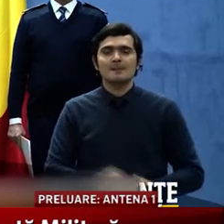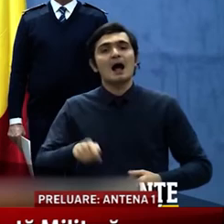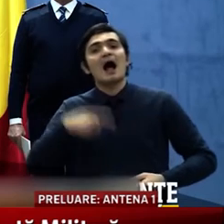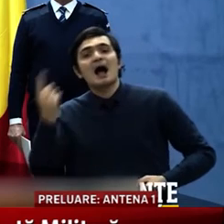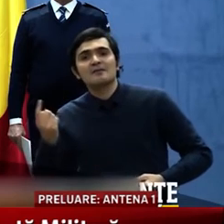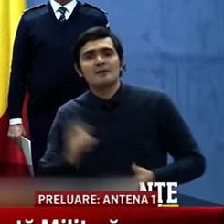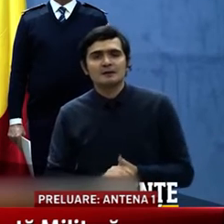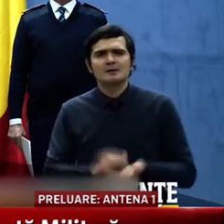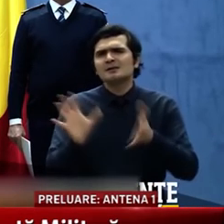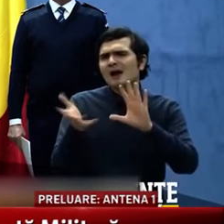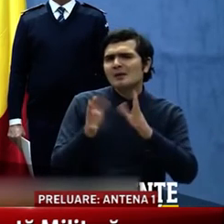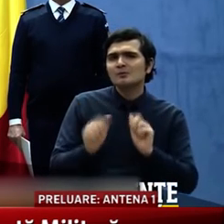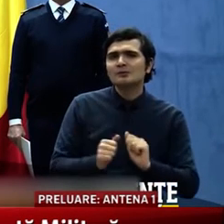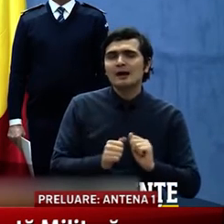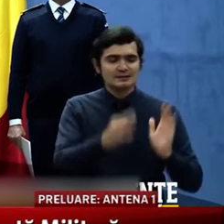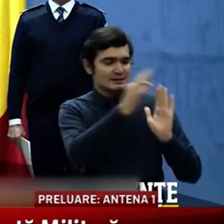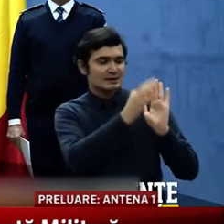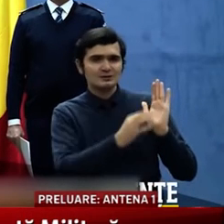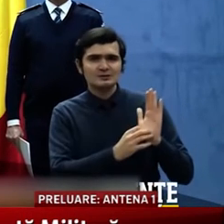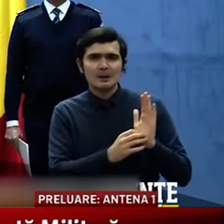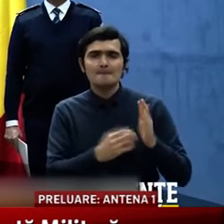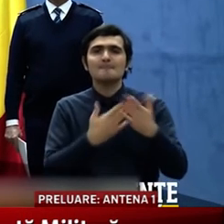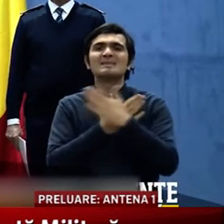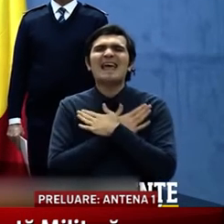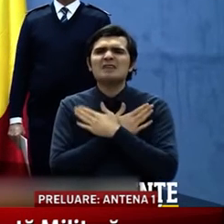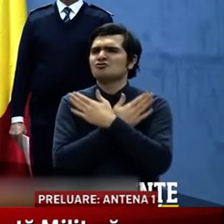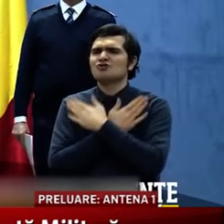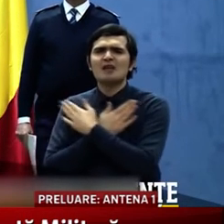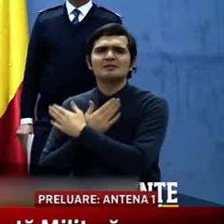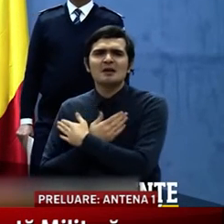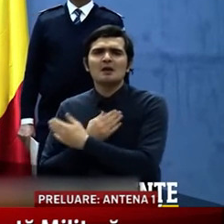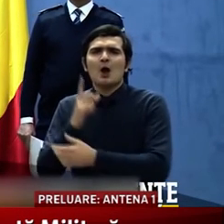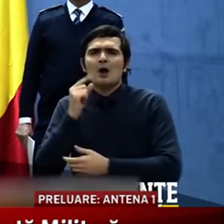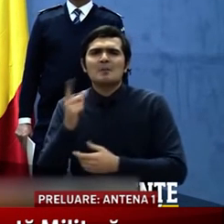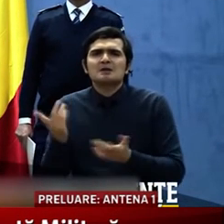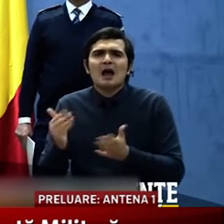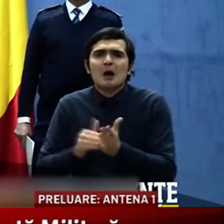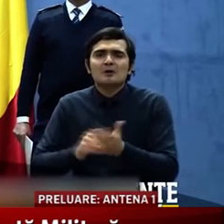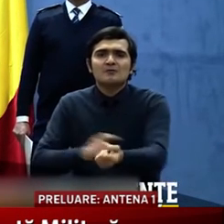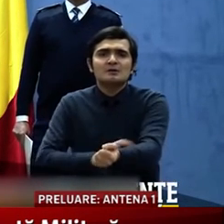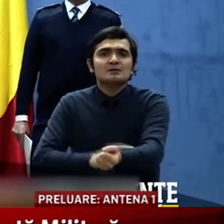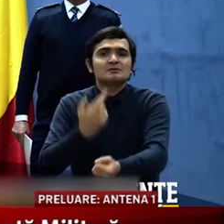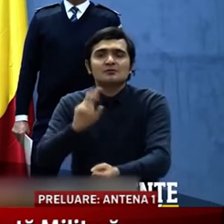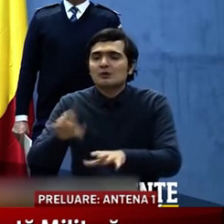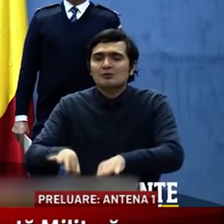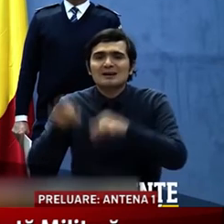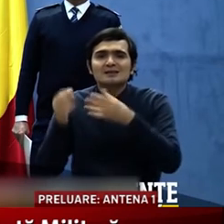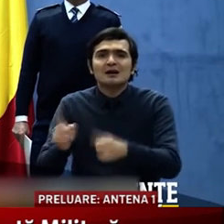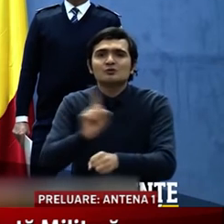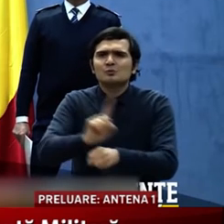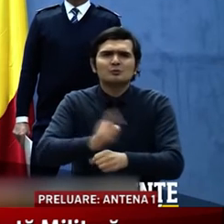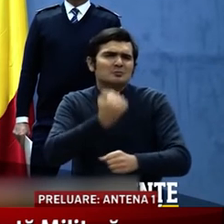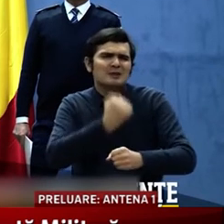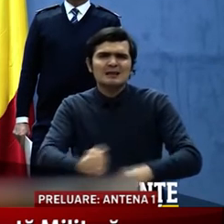altfel s-ar putea să înregistrăm decese printre pacienții care au nevoie de sânge și nu vor găsi acest produs extrem de